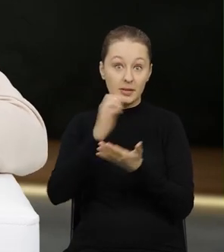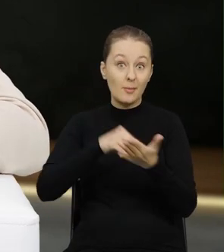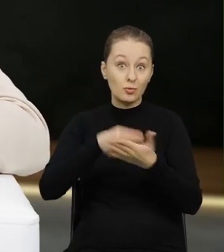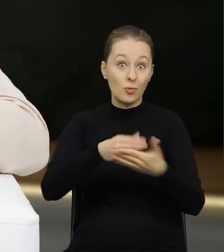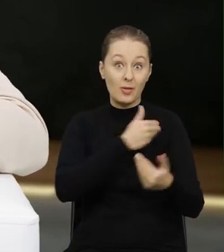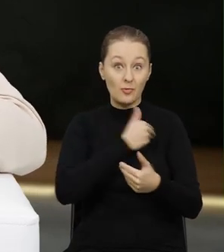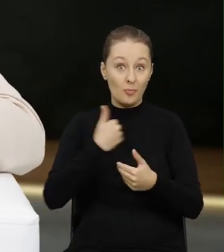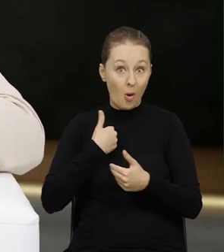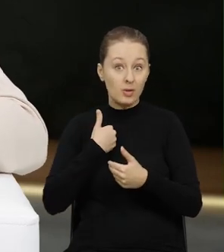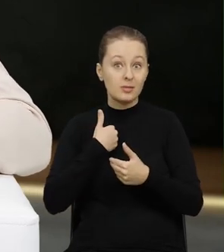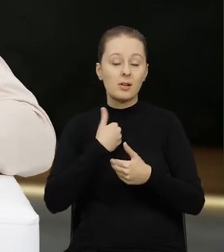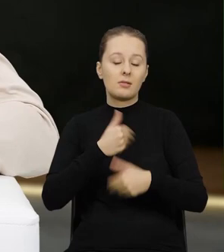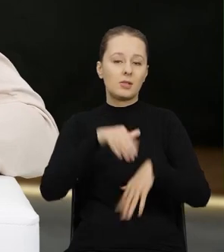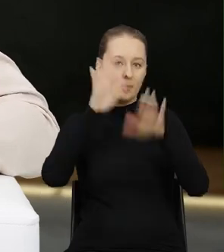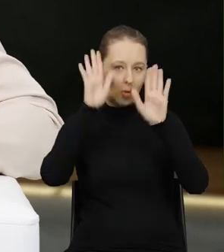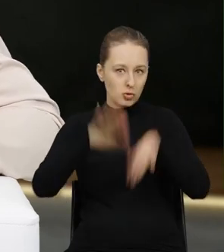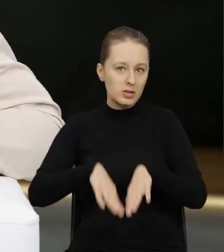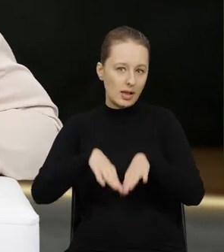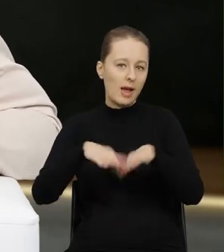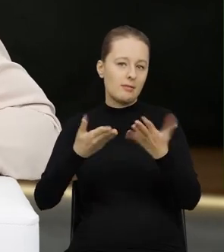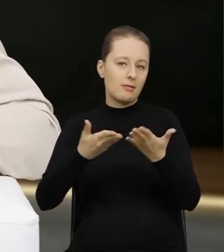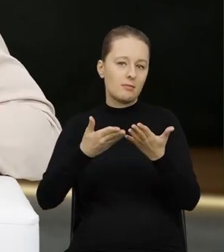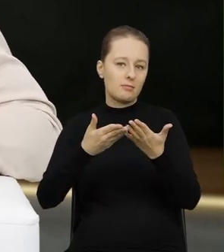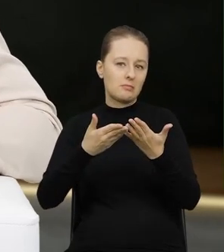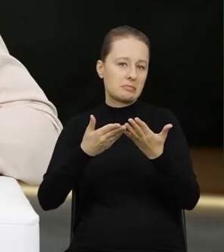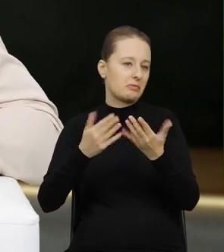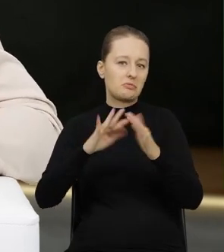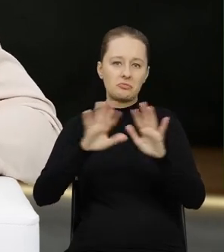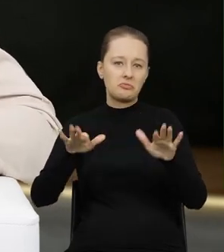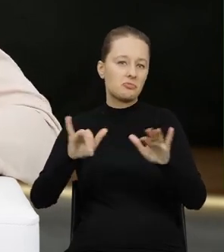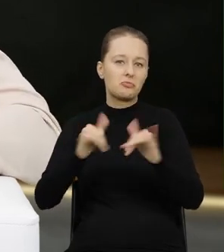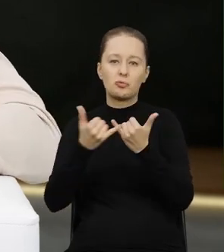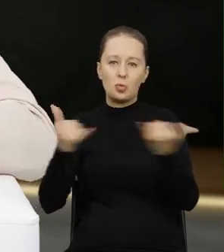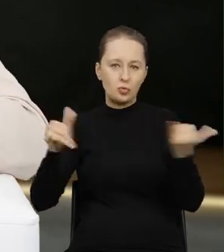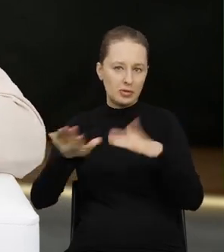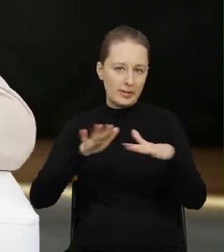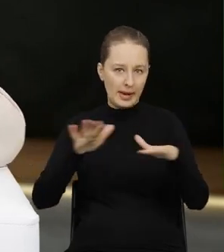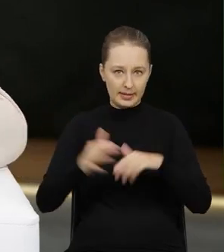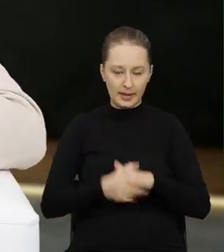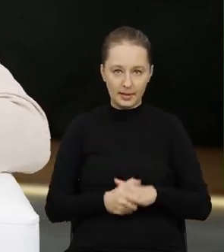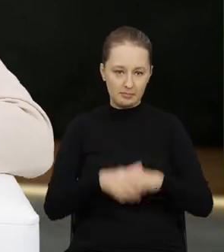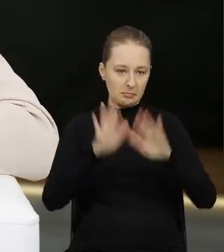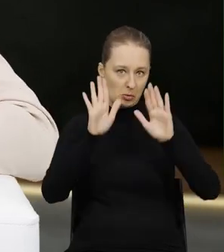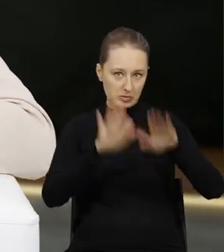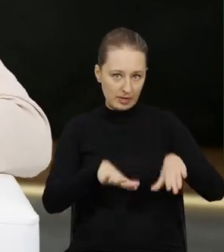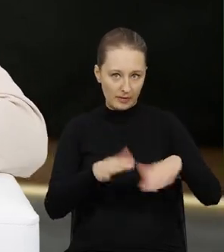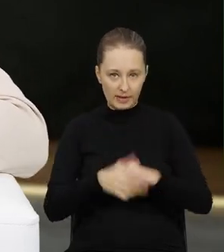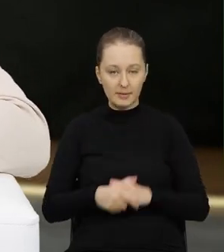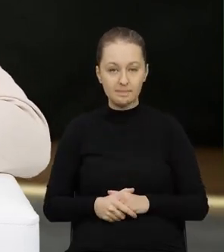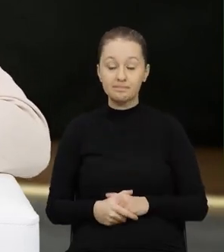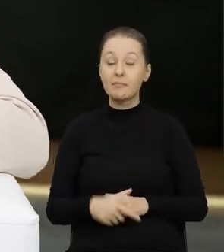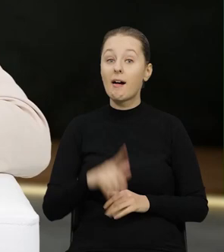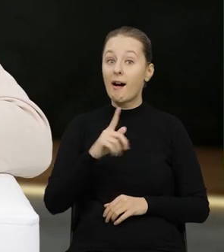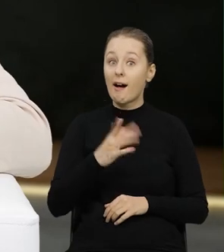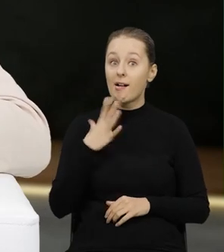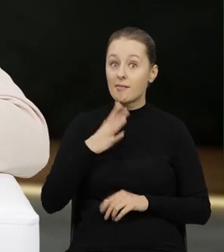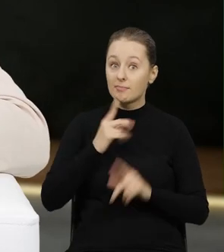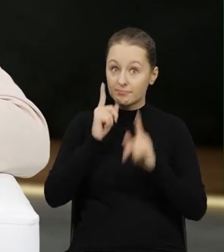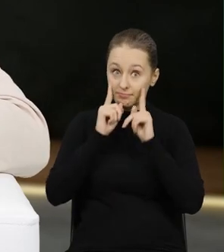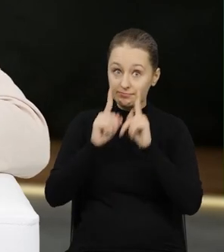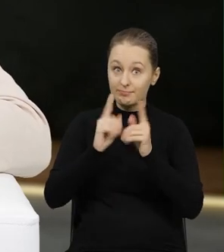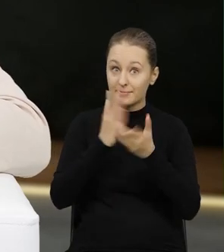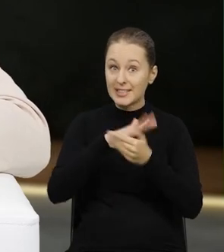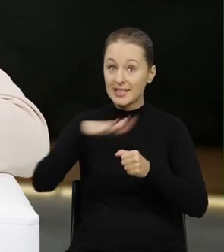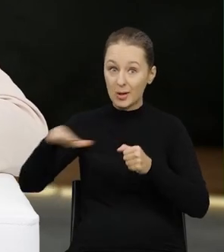chociażby do Polski i porzucane w miejscach do tego nieprzeznaczonych. Natomiast tutaj trzeba wyraźnie podkreślić, że